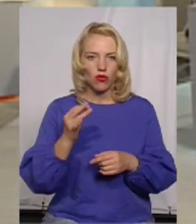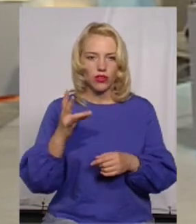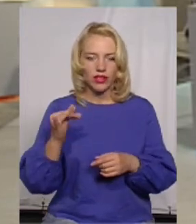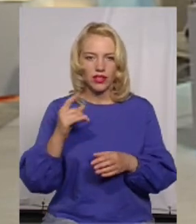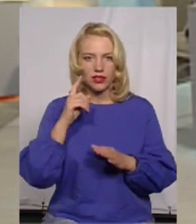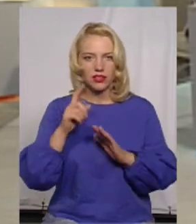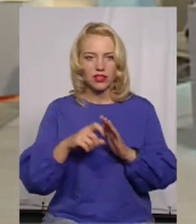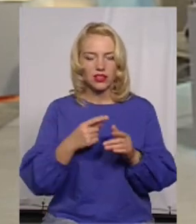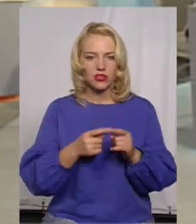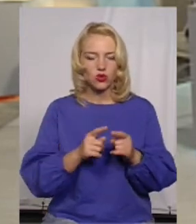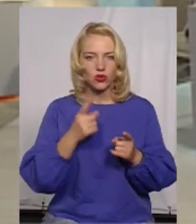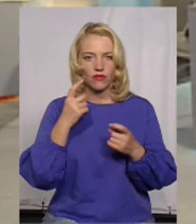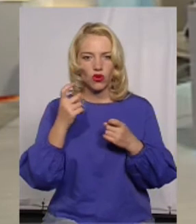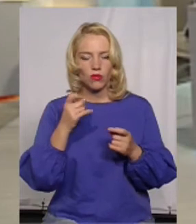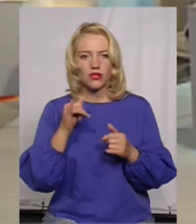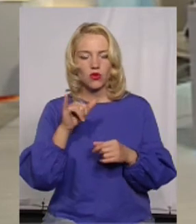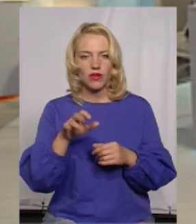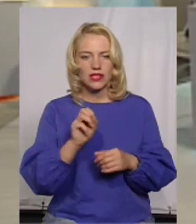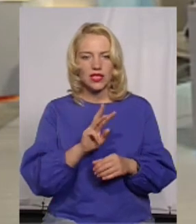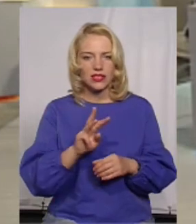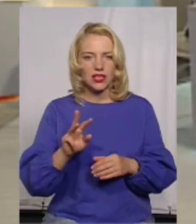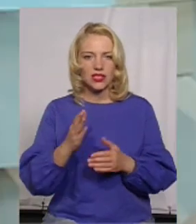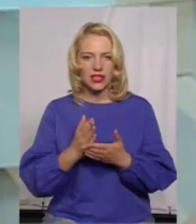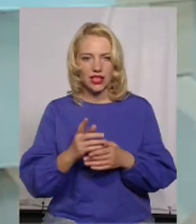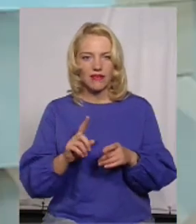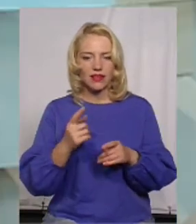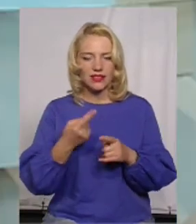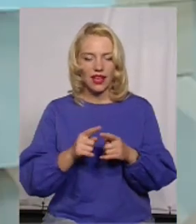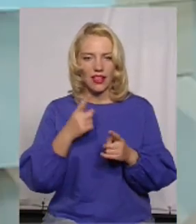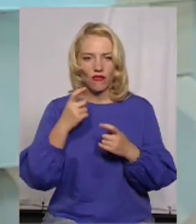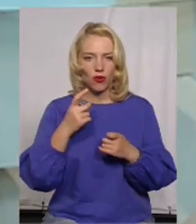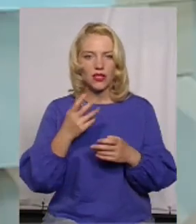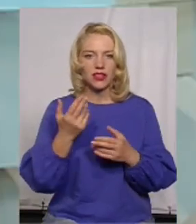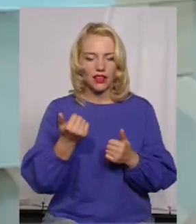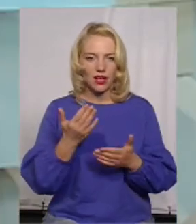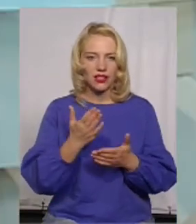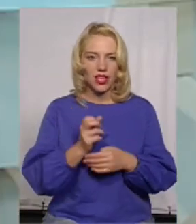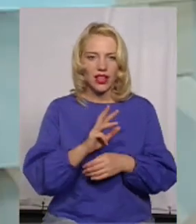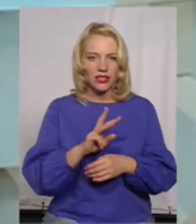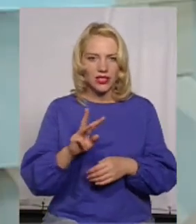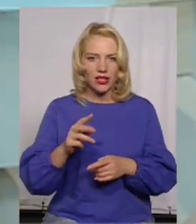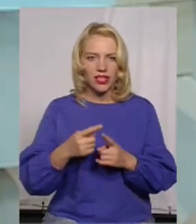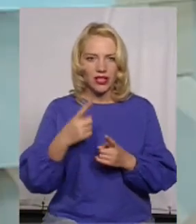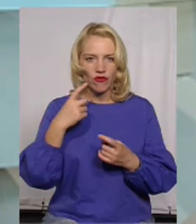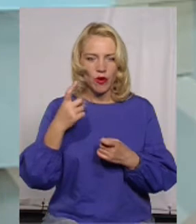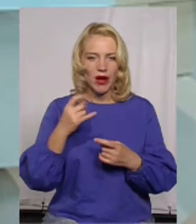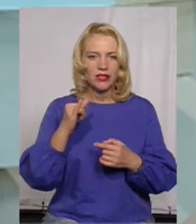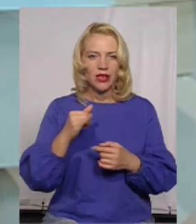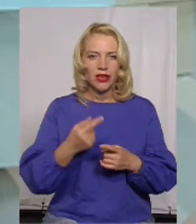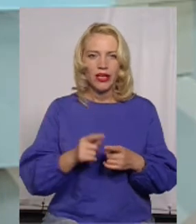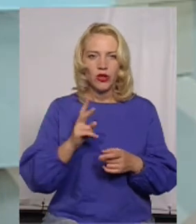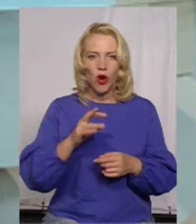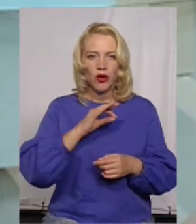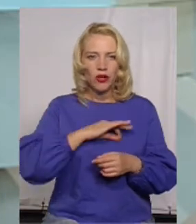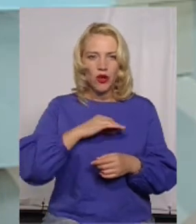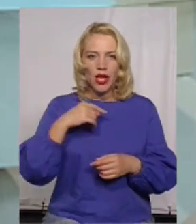дізналися цю інформацію? Так, сайті є, і в основному, знаєте, такі, хто користується і особистим